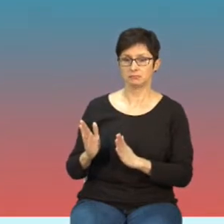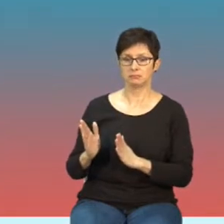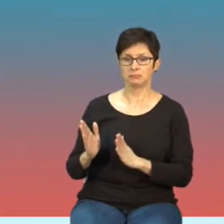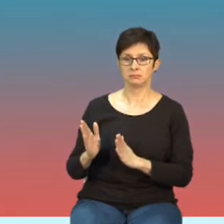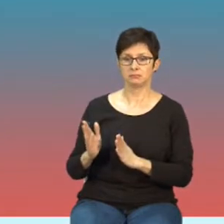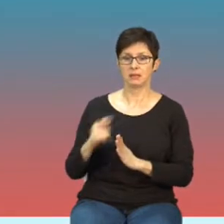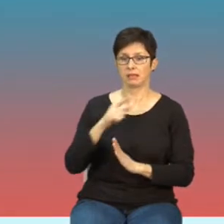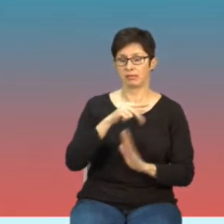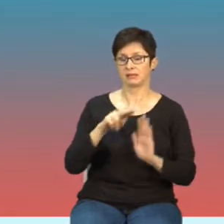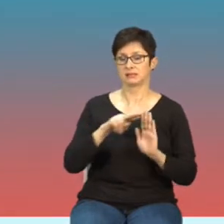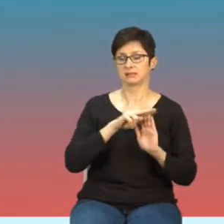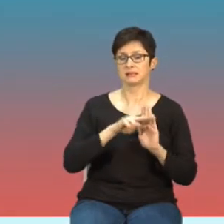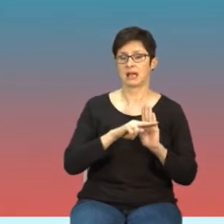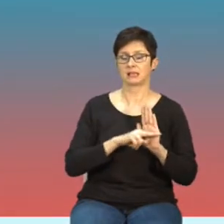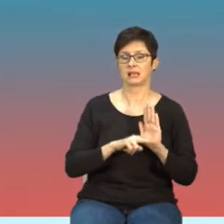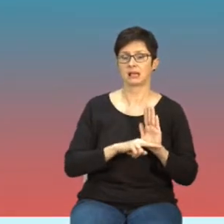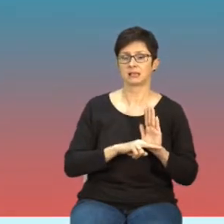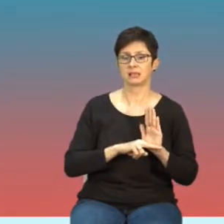ten standard